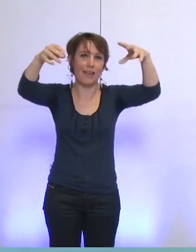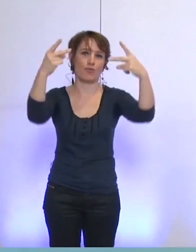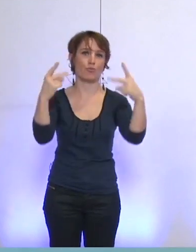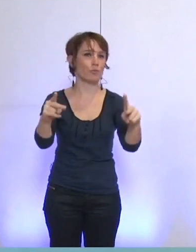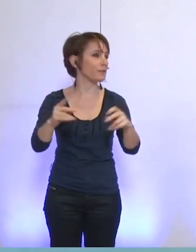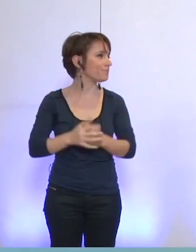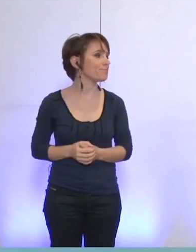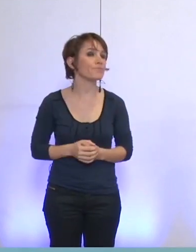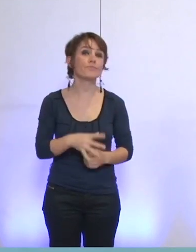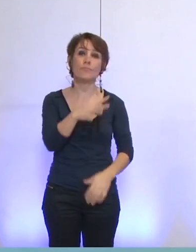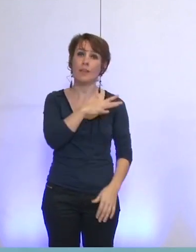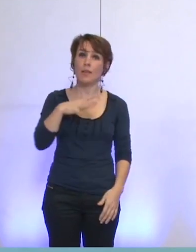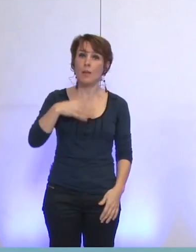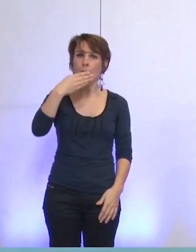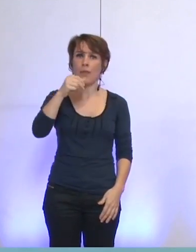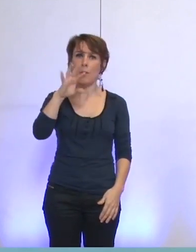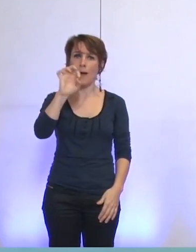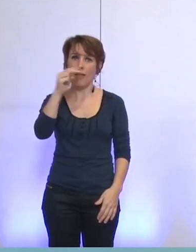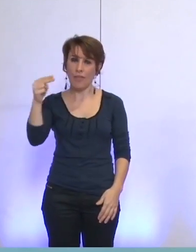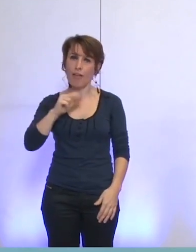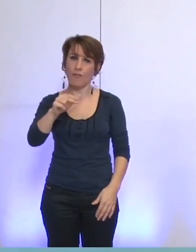Elisa Martin va faire l'appel.